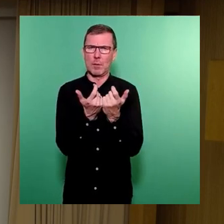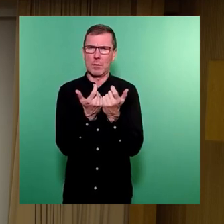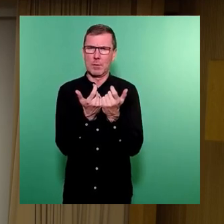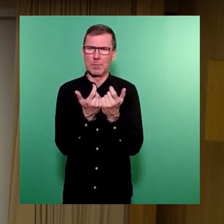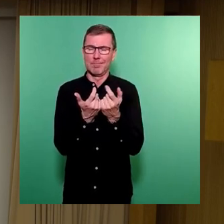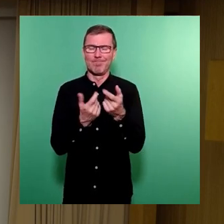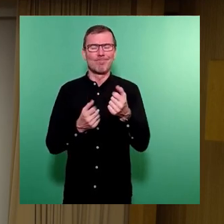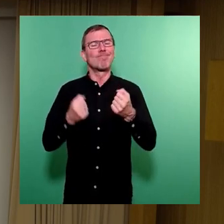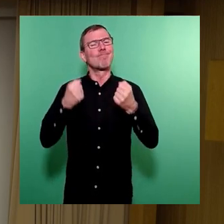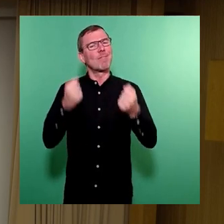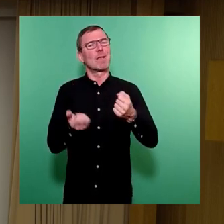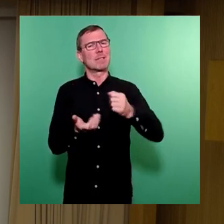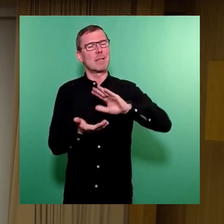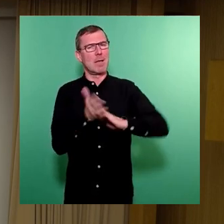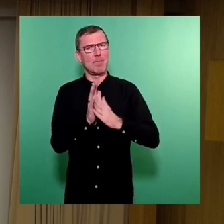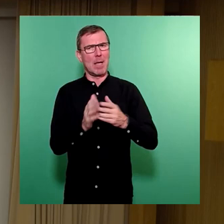Festpreis vereinbart.